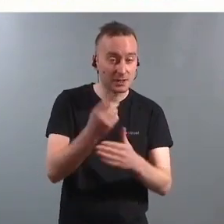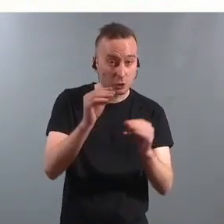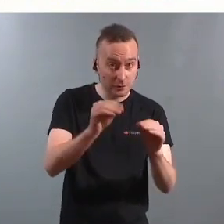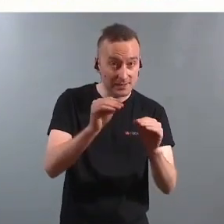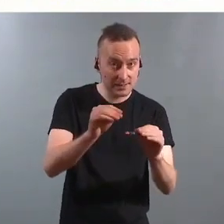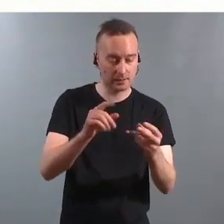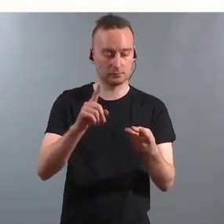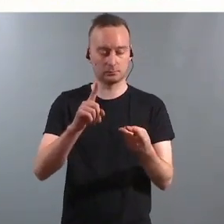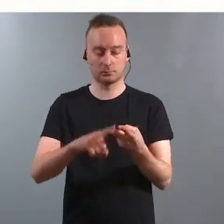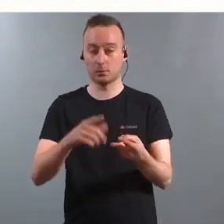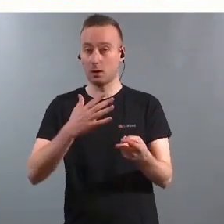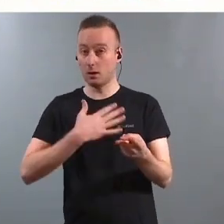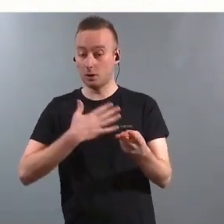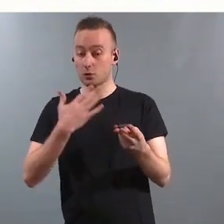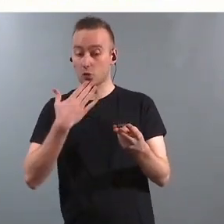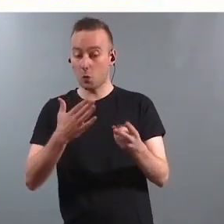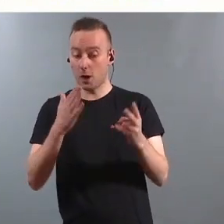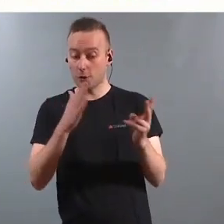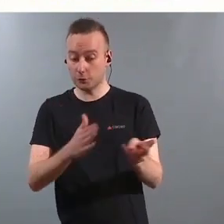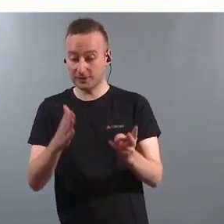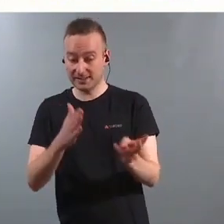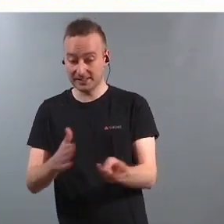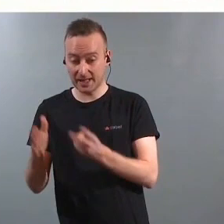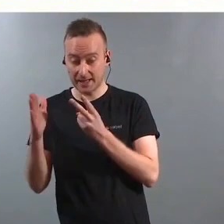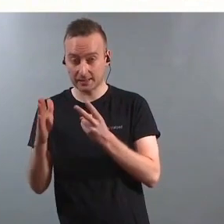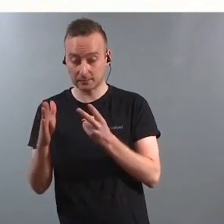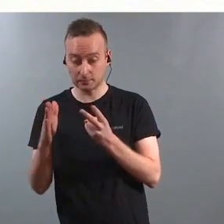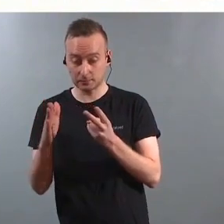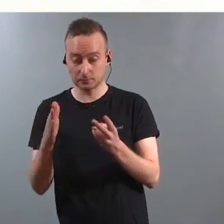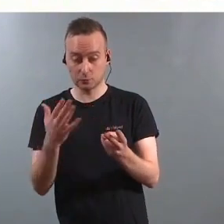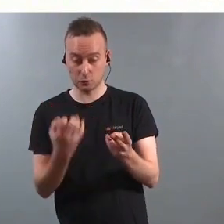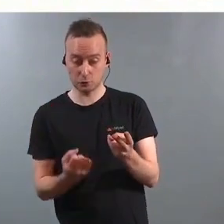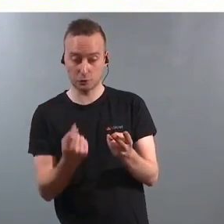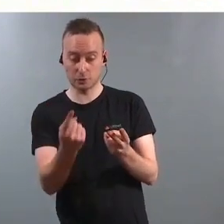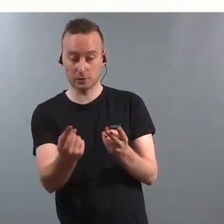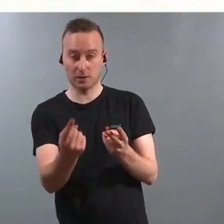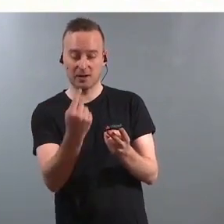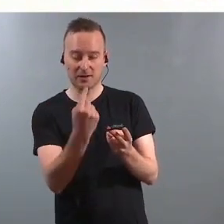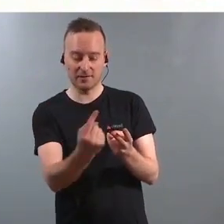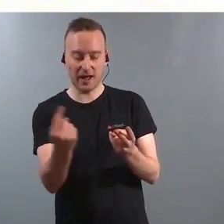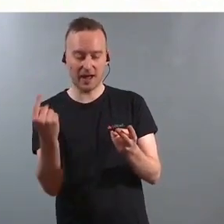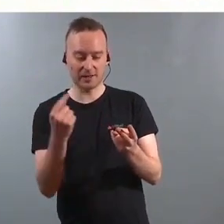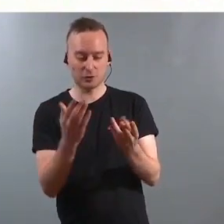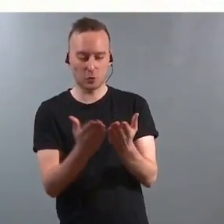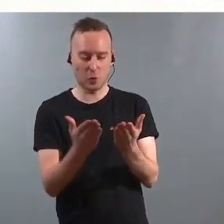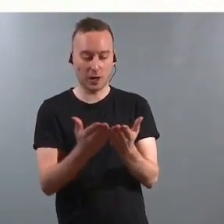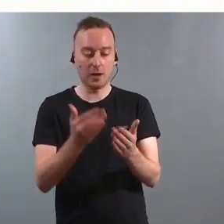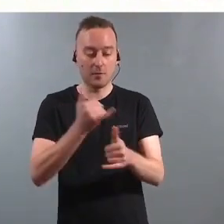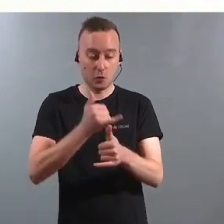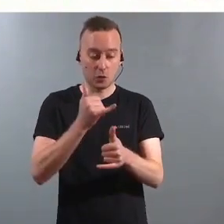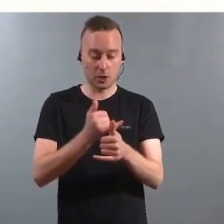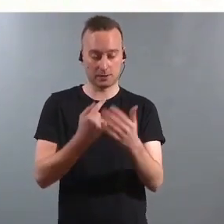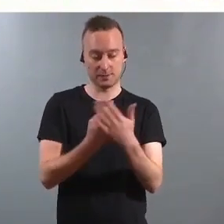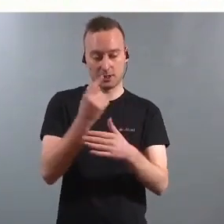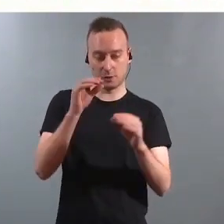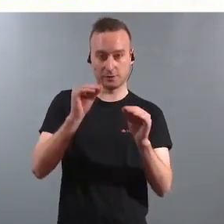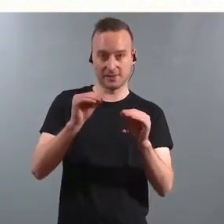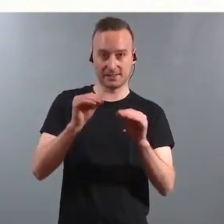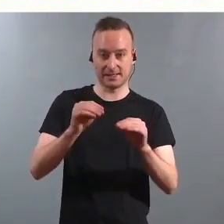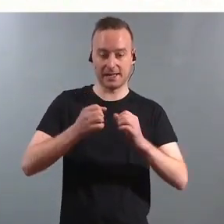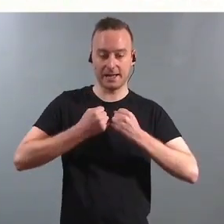Er det gode rutiner i din kommune på hver eneste skole på hvordan denne spesialundervisningen